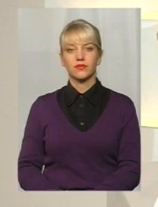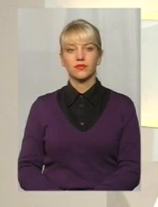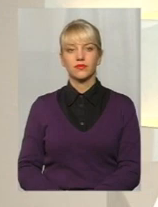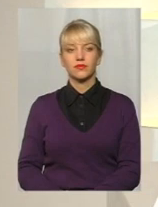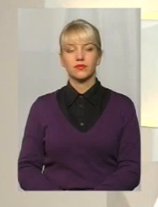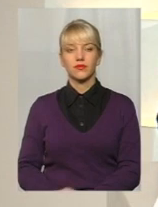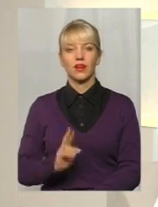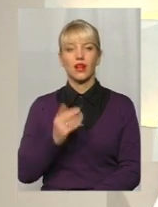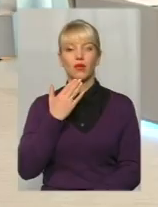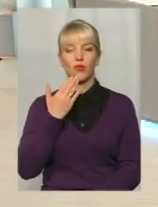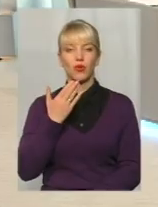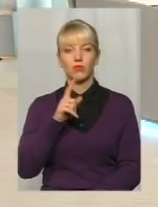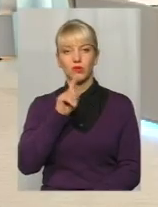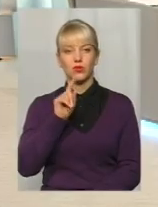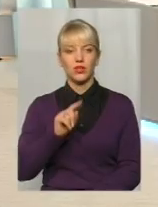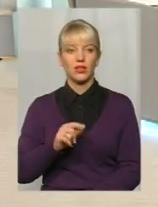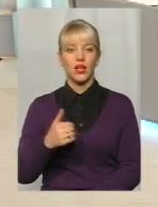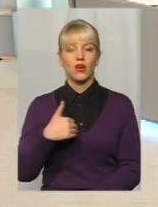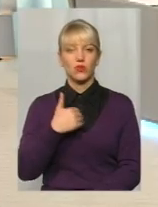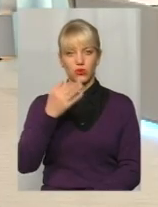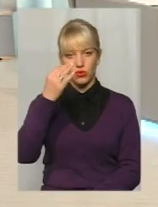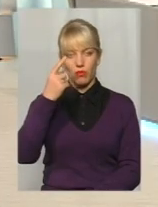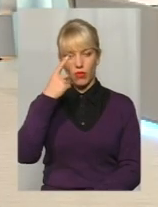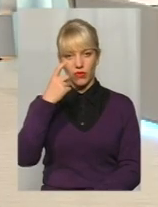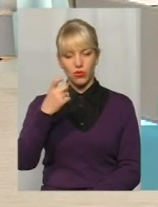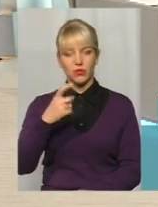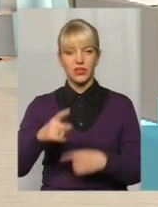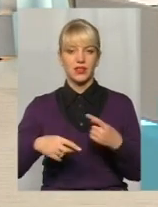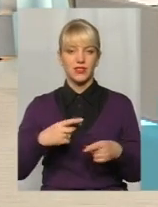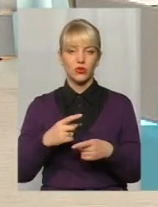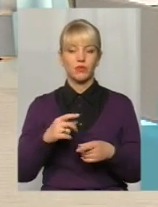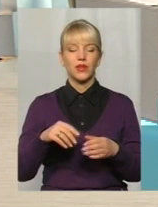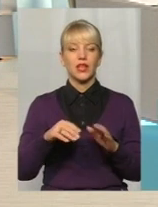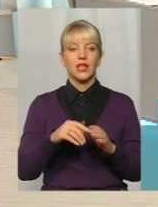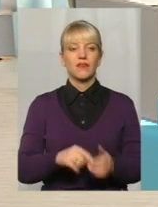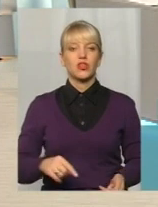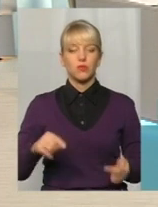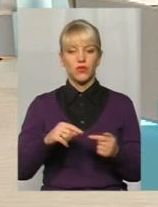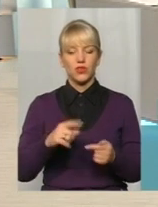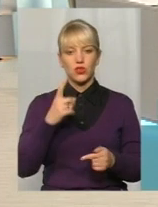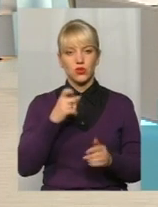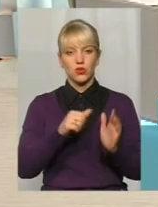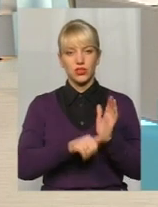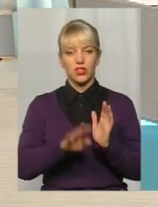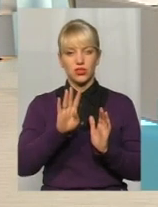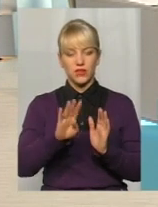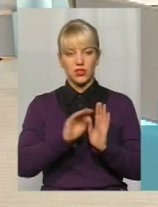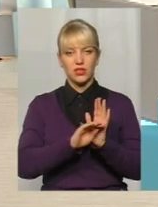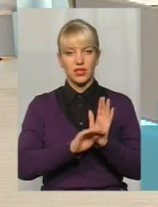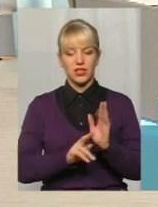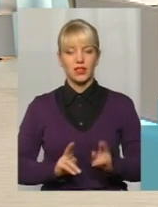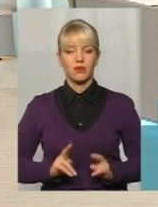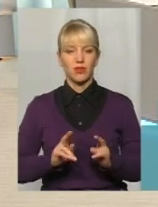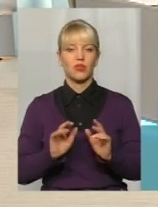Як прокоментуєте? Хочу повідомити наступне, що відповідно до 164 стадії кримінального кодексу